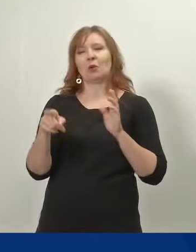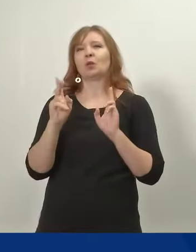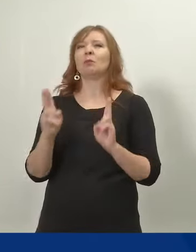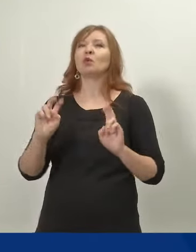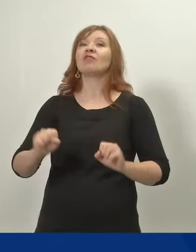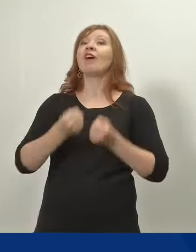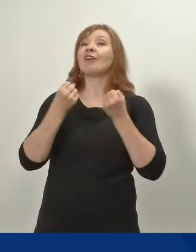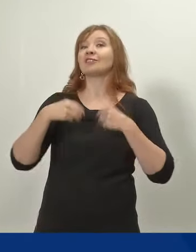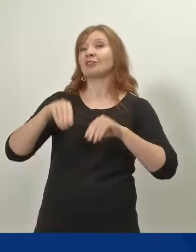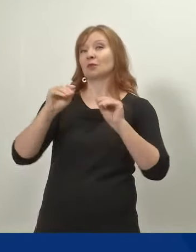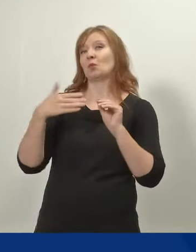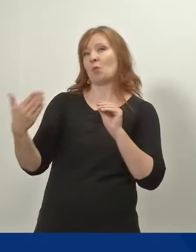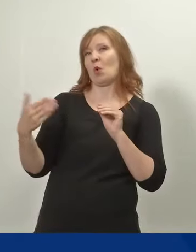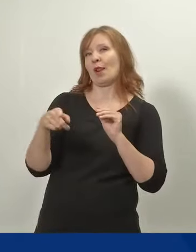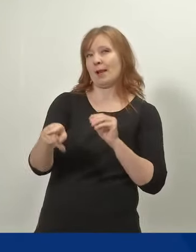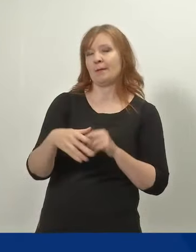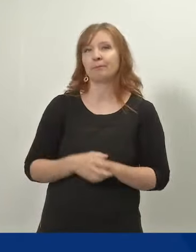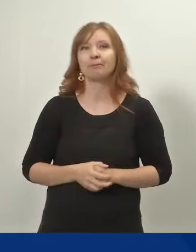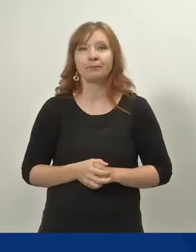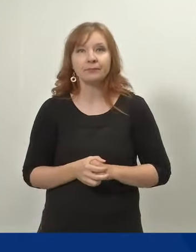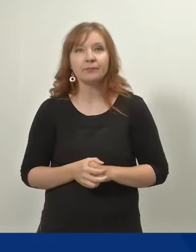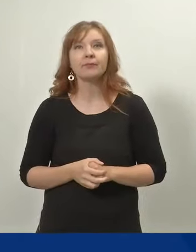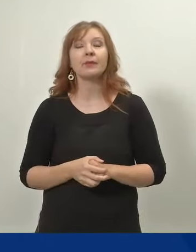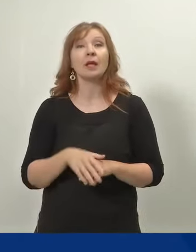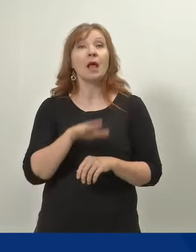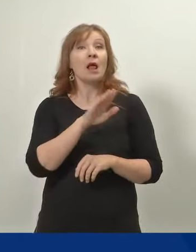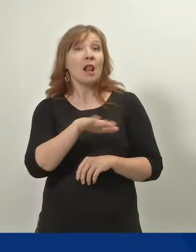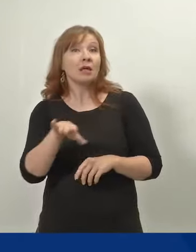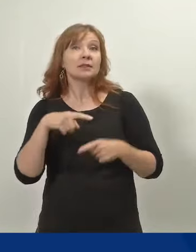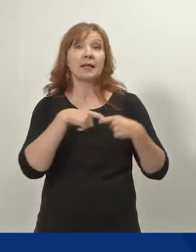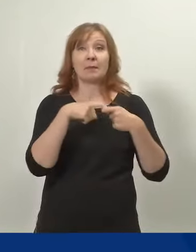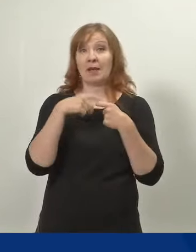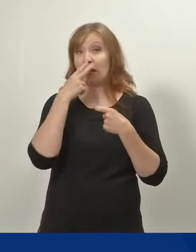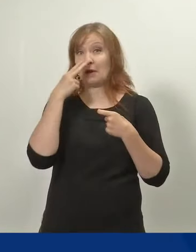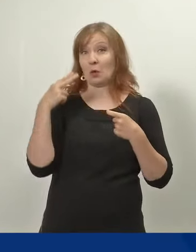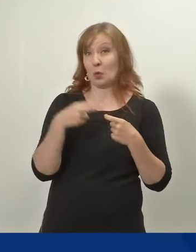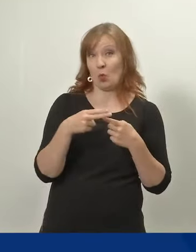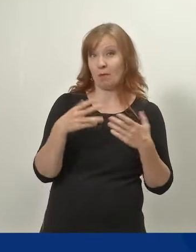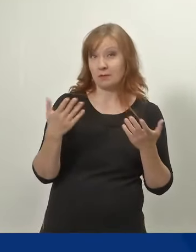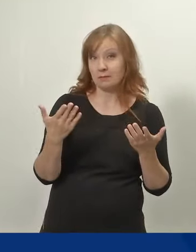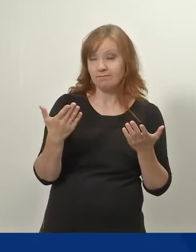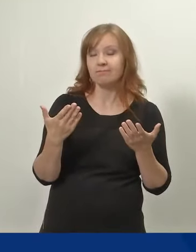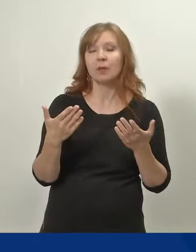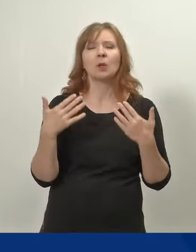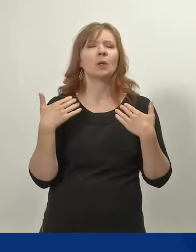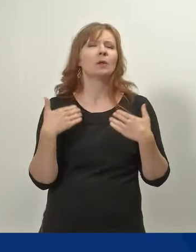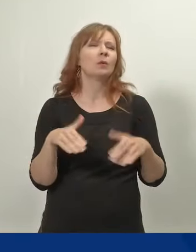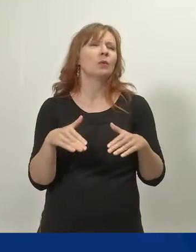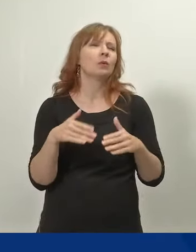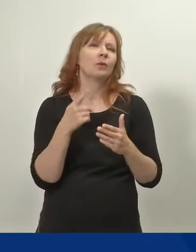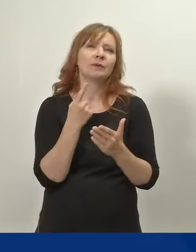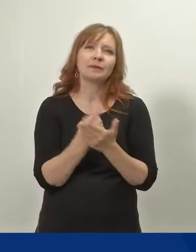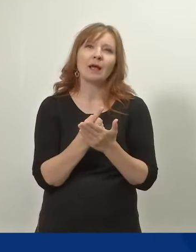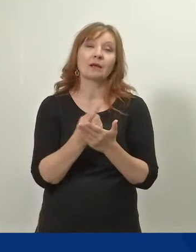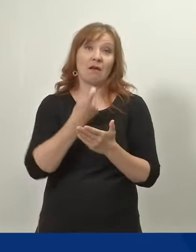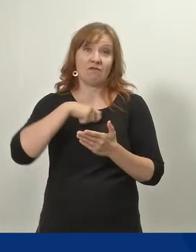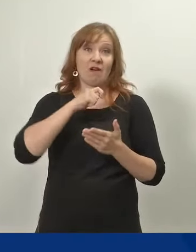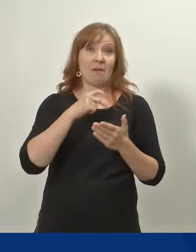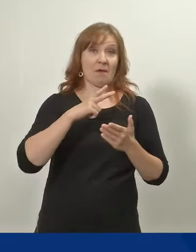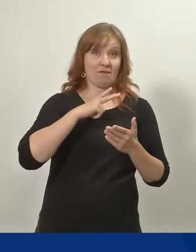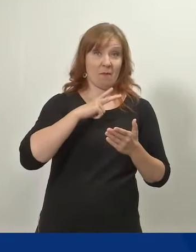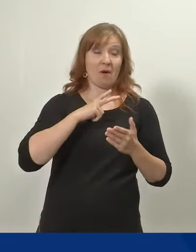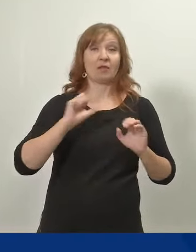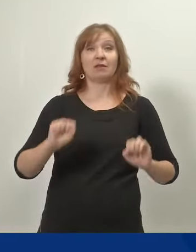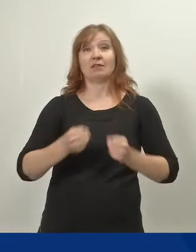varhaiskasvatuksen puolelle. Lasten ja perheiden näkökulmasta on ensiarvoisen tärkeää, että vanhempainvapaat ja